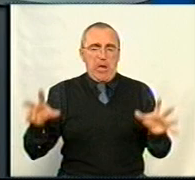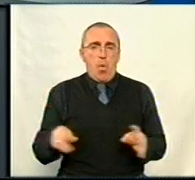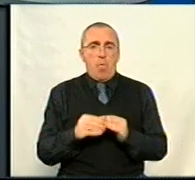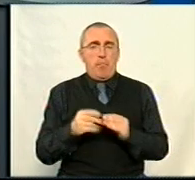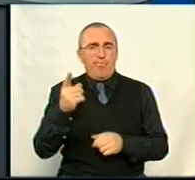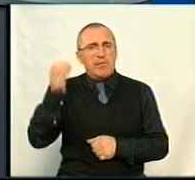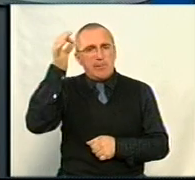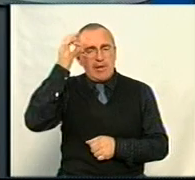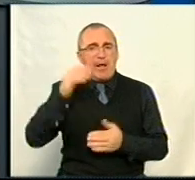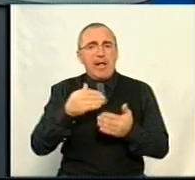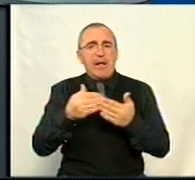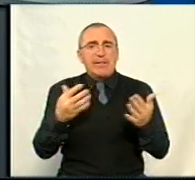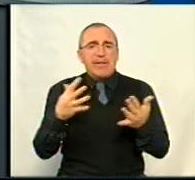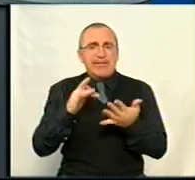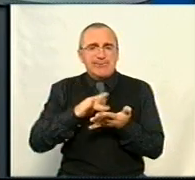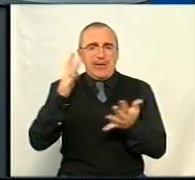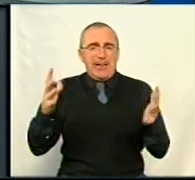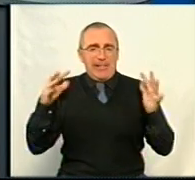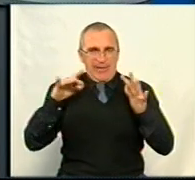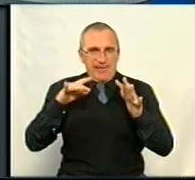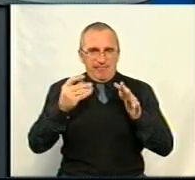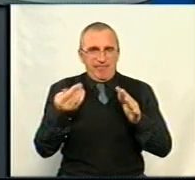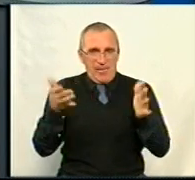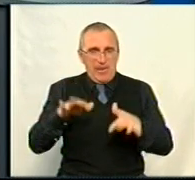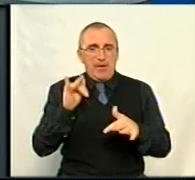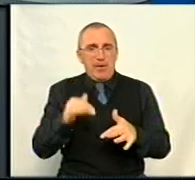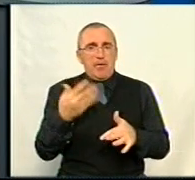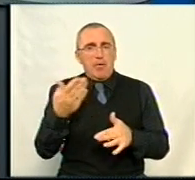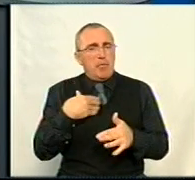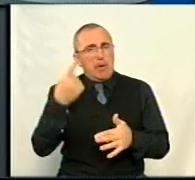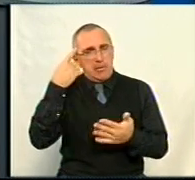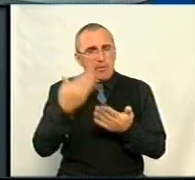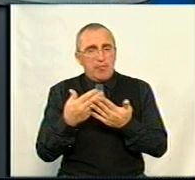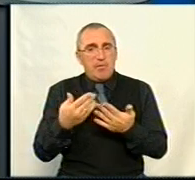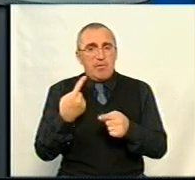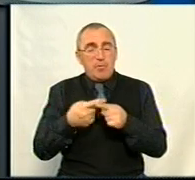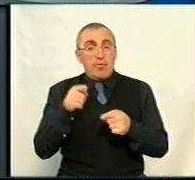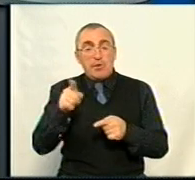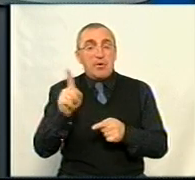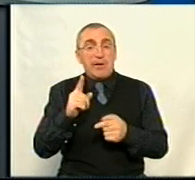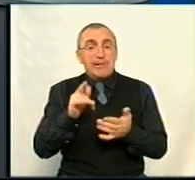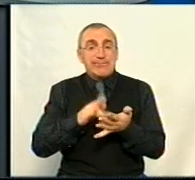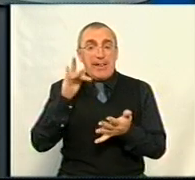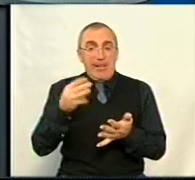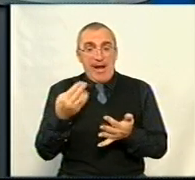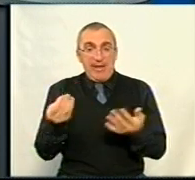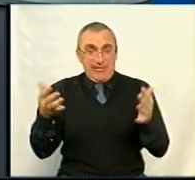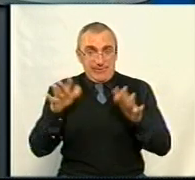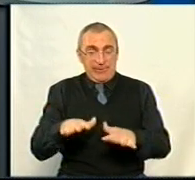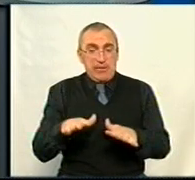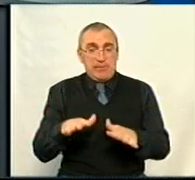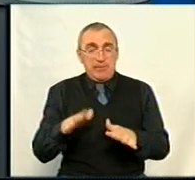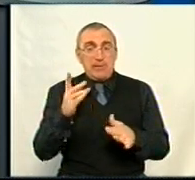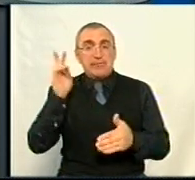Ви згадали децентралізацію, об'ємна тема, але тим не менше зачепимо її трохи. Вам не здається, що в світлі того, що децентралізація має фактично